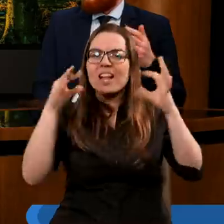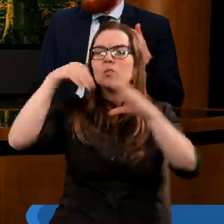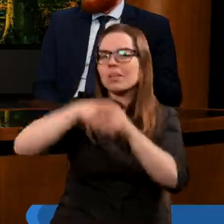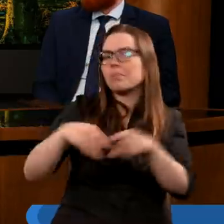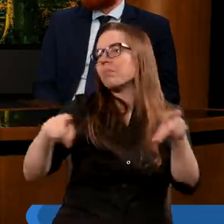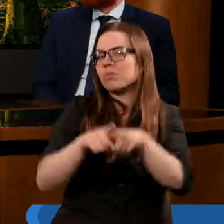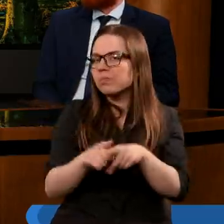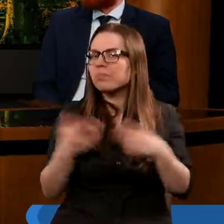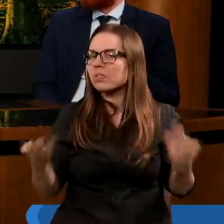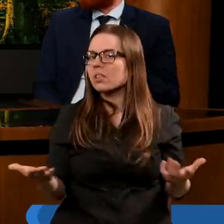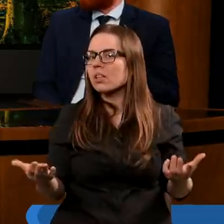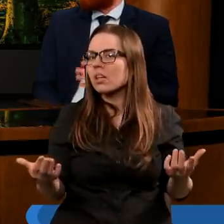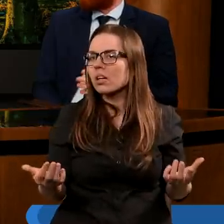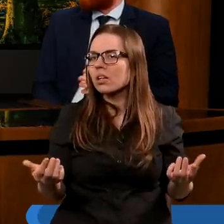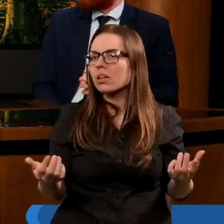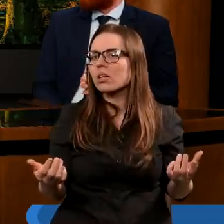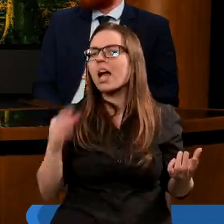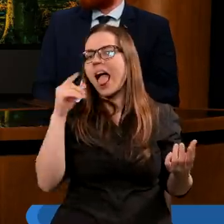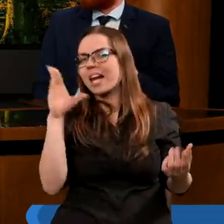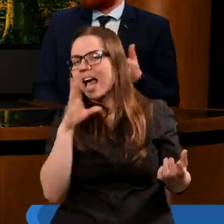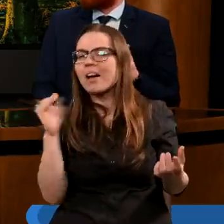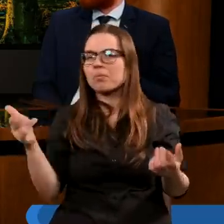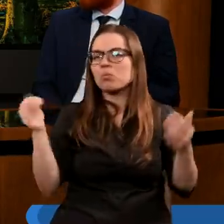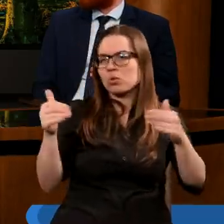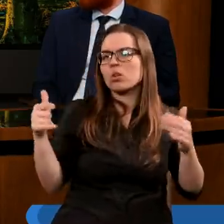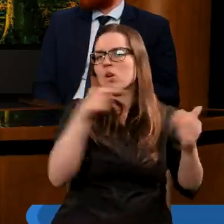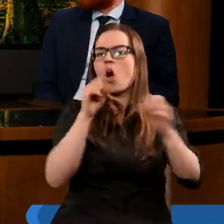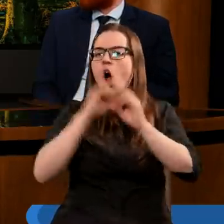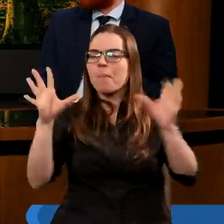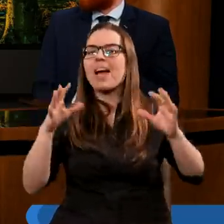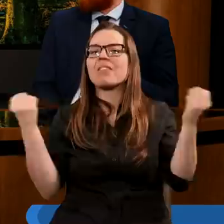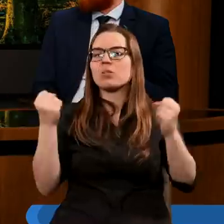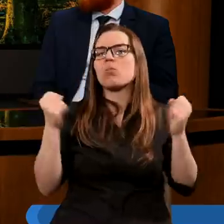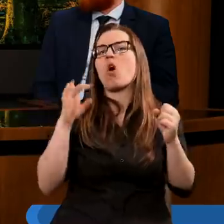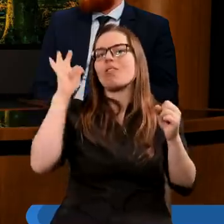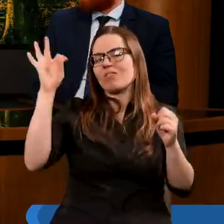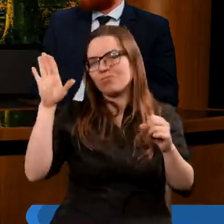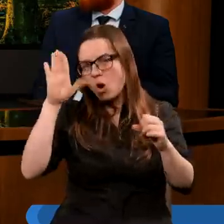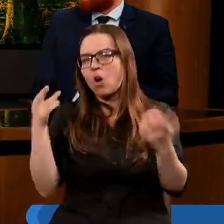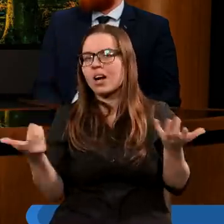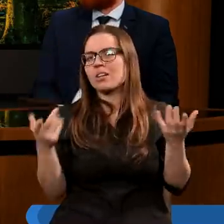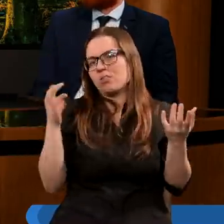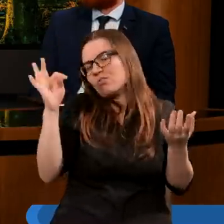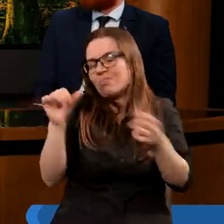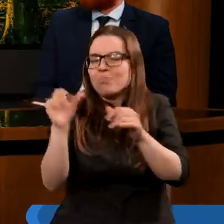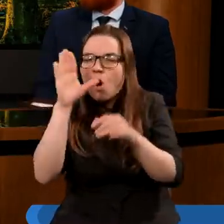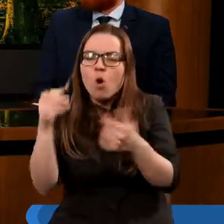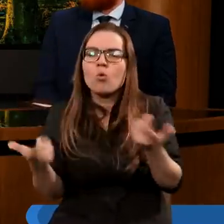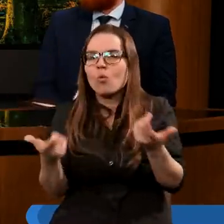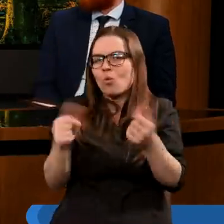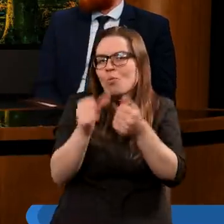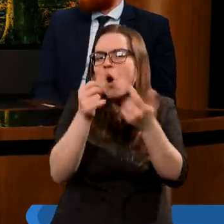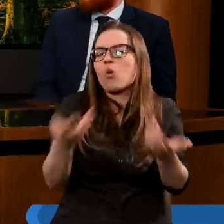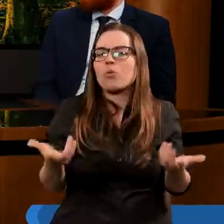i prorocy Bala i Eliasz mogli objawić moc swojego Boga, czy też swoich Bogów, tak? W wypadku